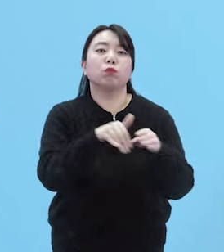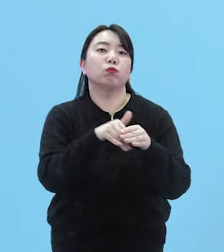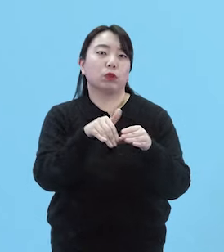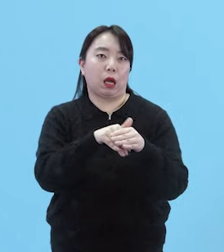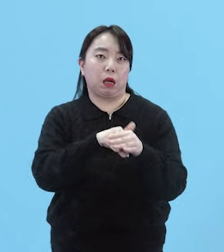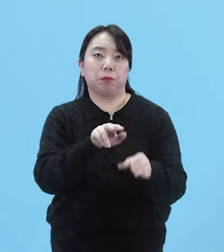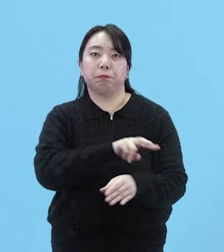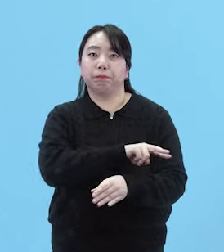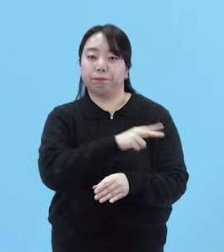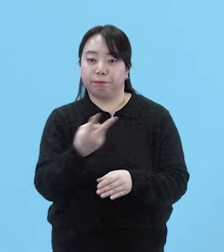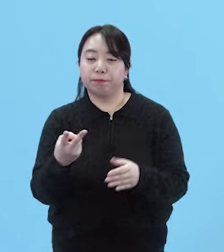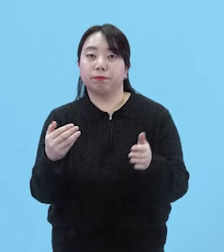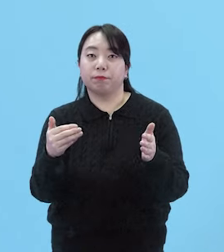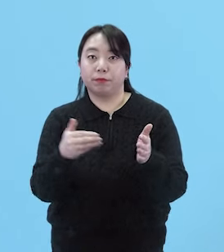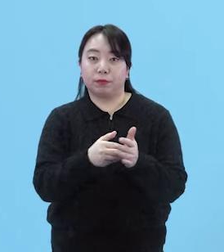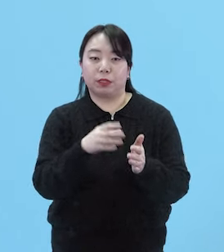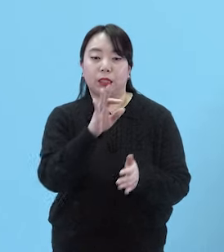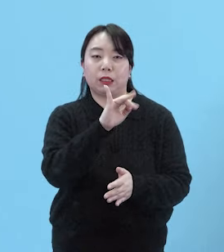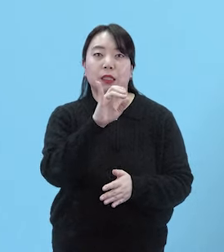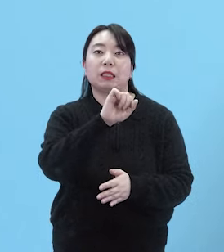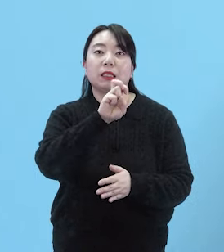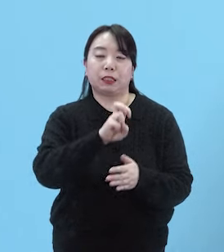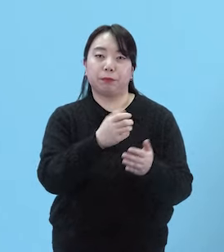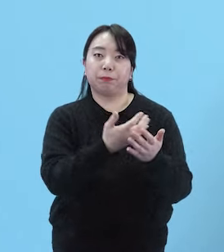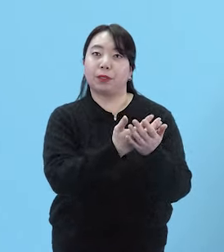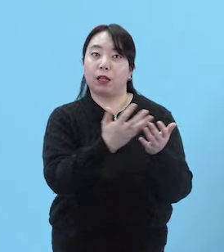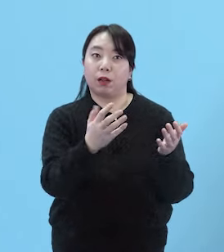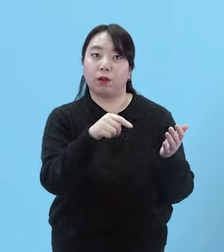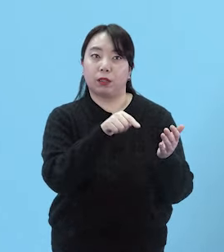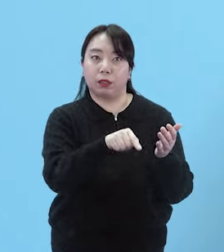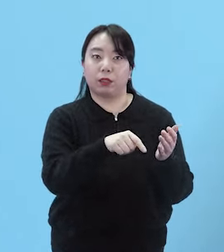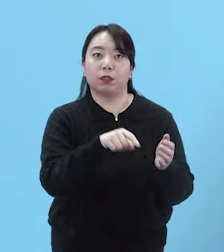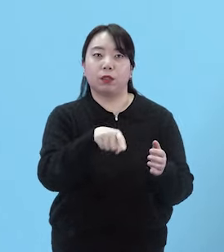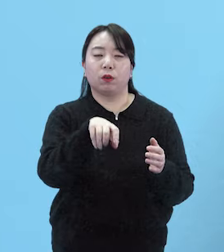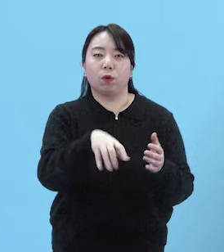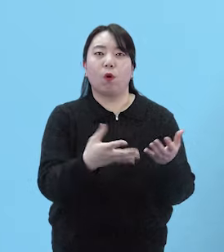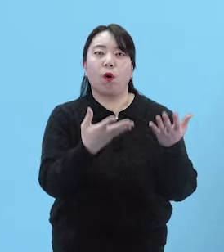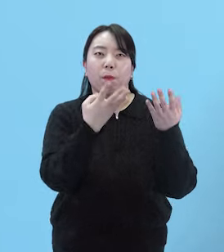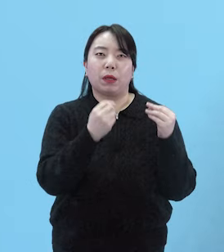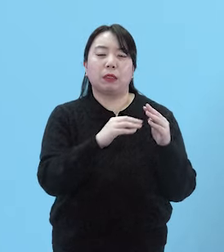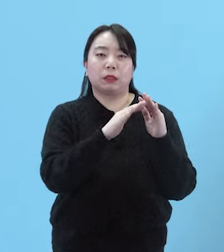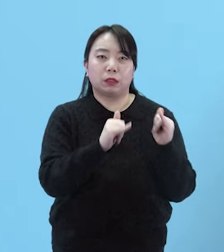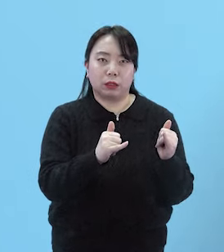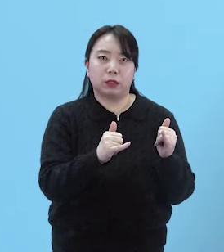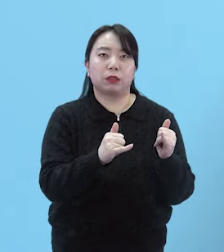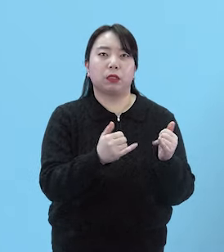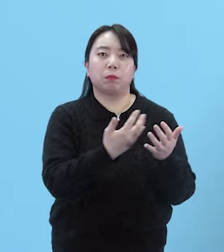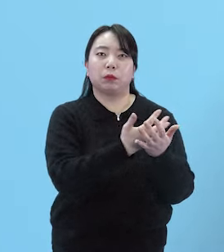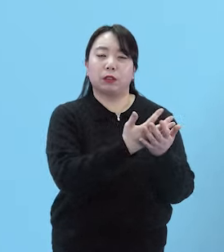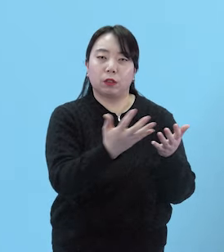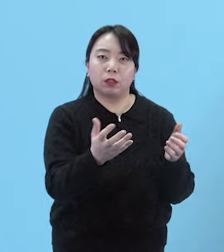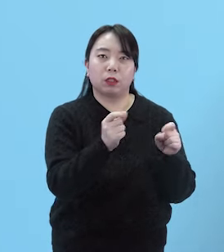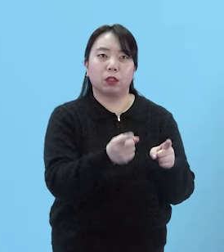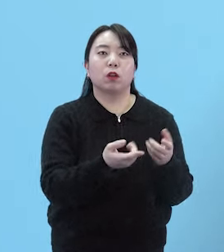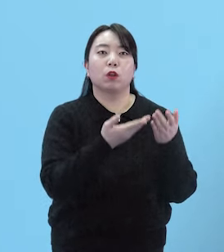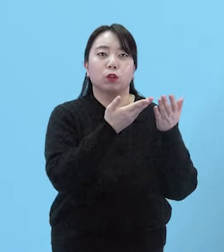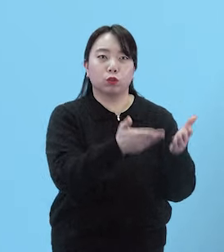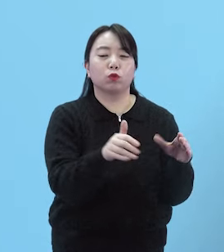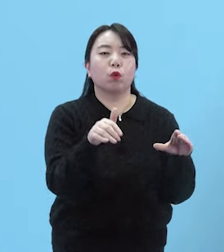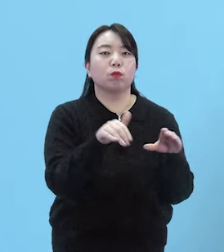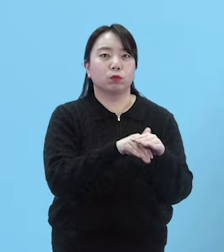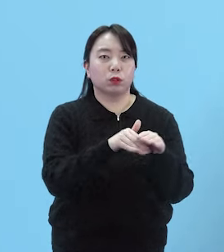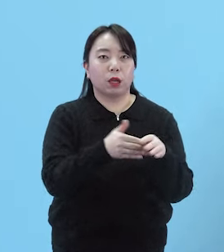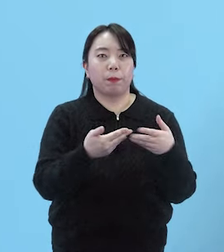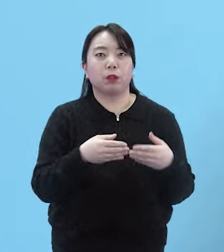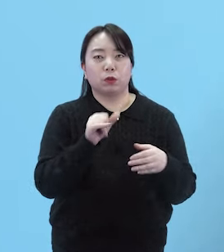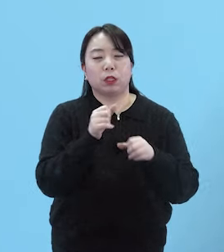재탄생시킨 이음 갤러리인데요 이곳은 많은 분께 전시기회를 제공함은 물론이고 문화를 누릴 수